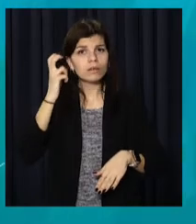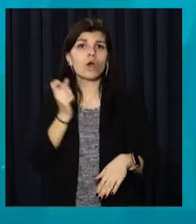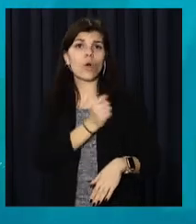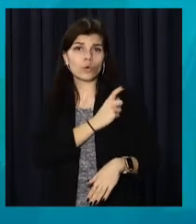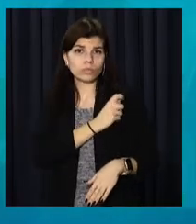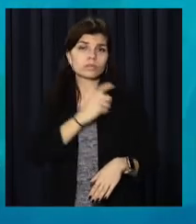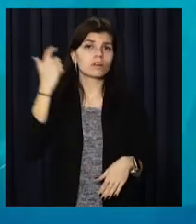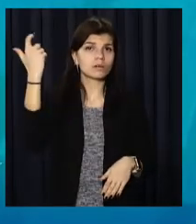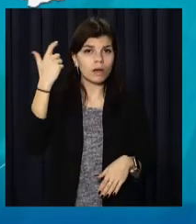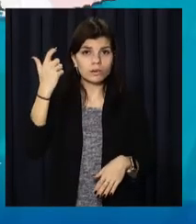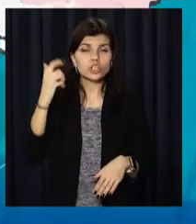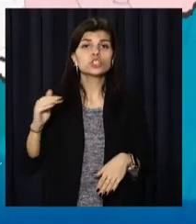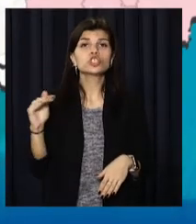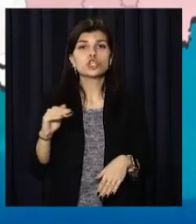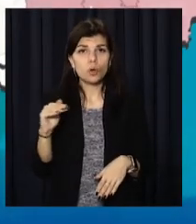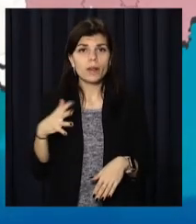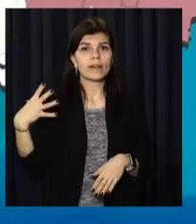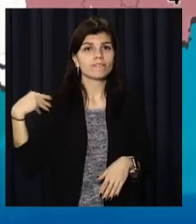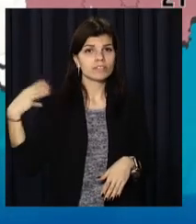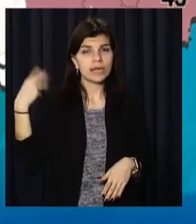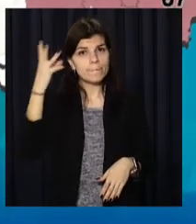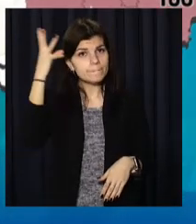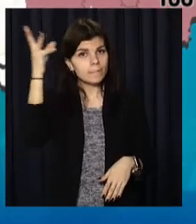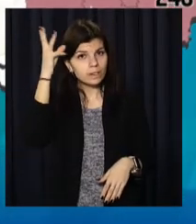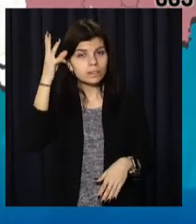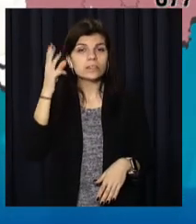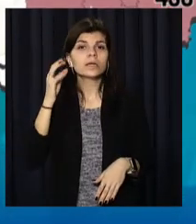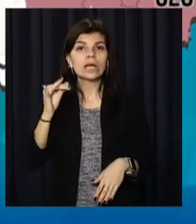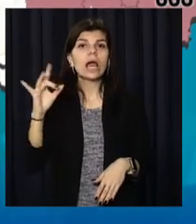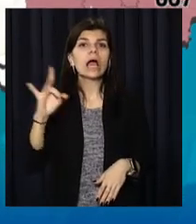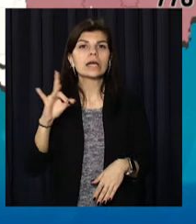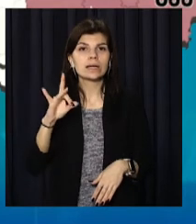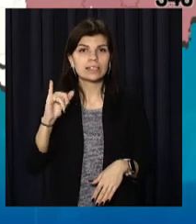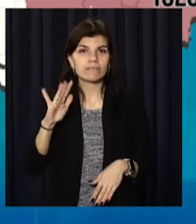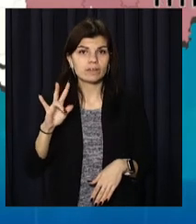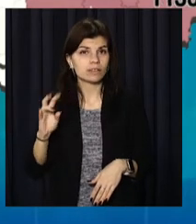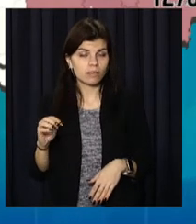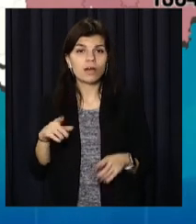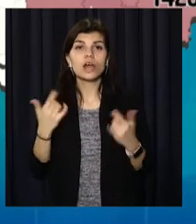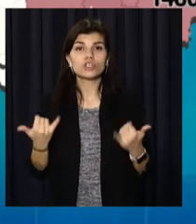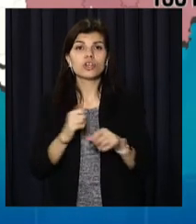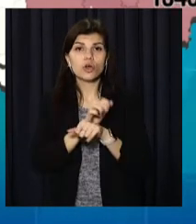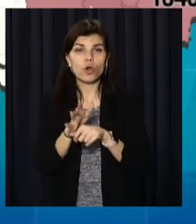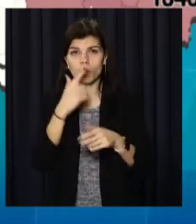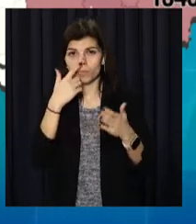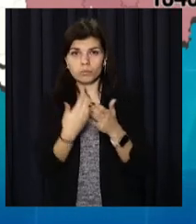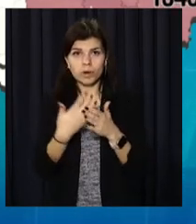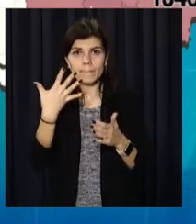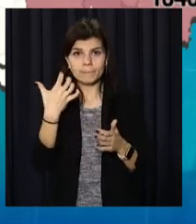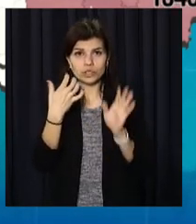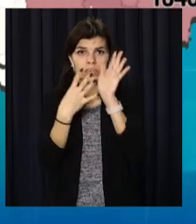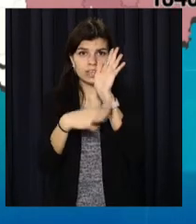Одеській, Харківській, Житомирській, Львівській, Хмельницькій та Рівненській областях. Нині на ковід хворіють практично